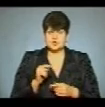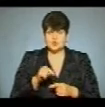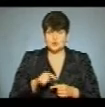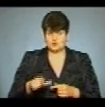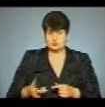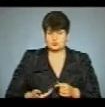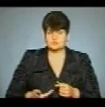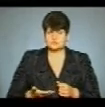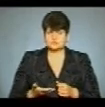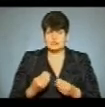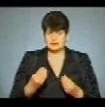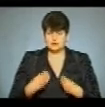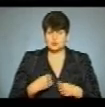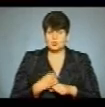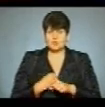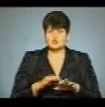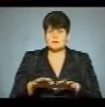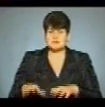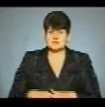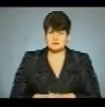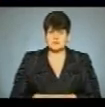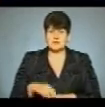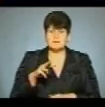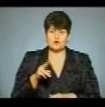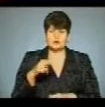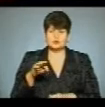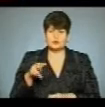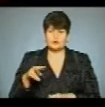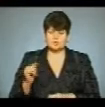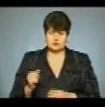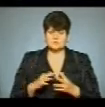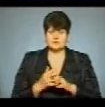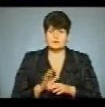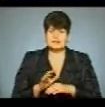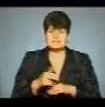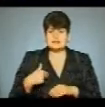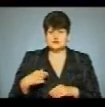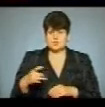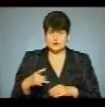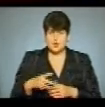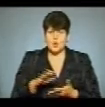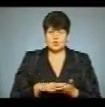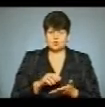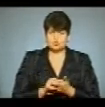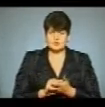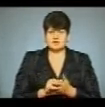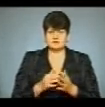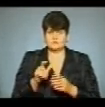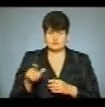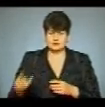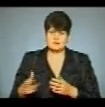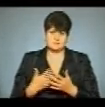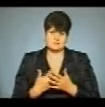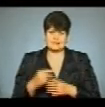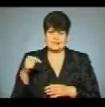люди виживають. Нам дають робочі місця. Микола Долотко – аграрій із Заліщицького району. Орендує в селян Бур'янівки